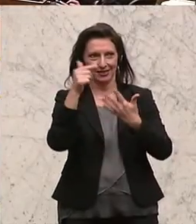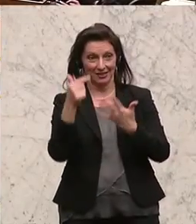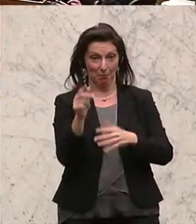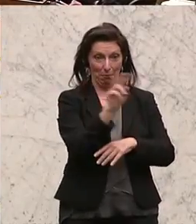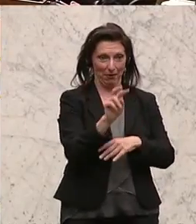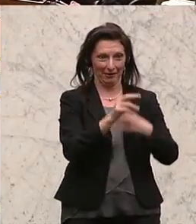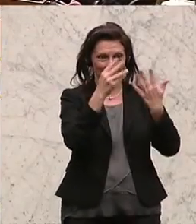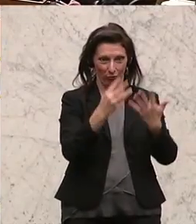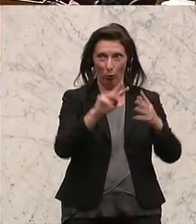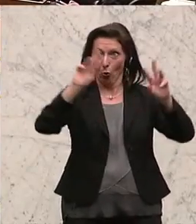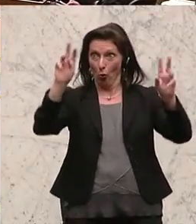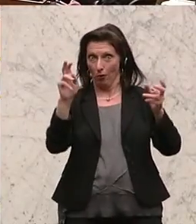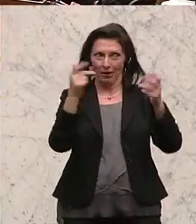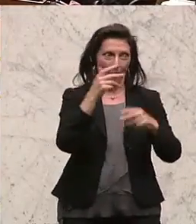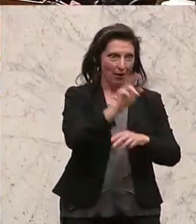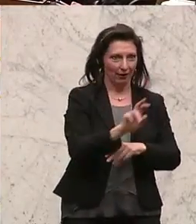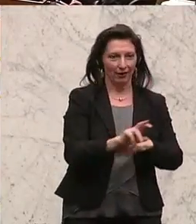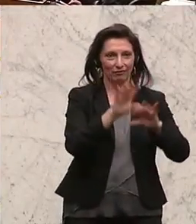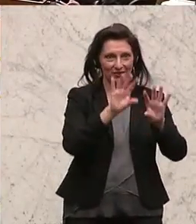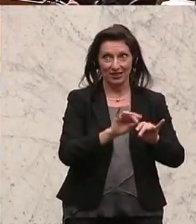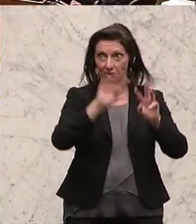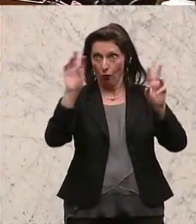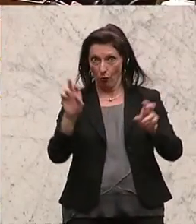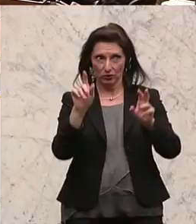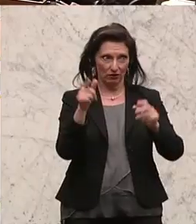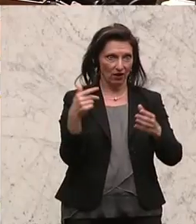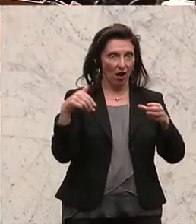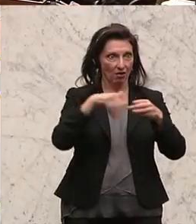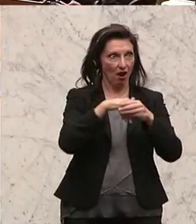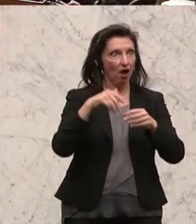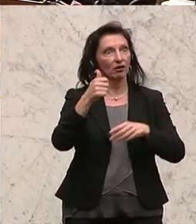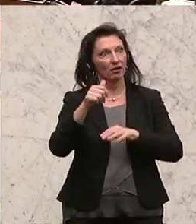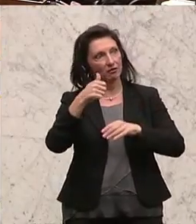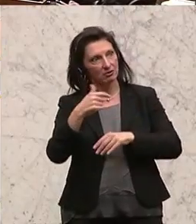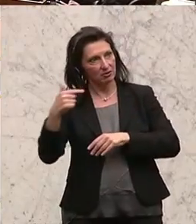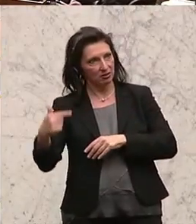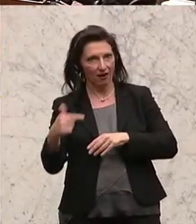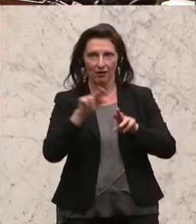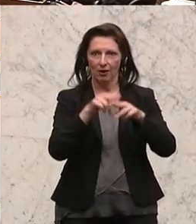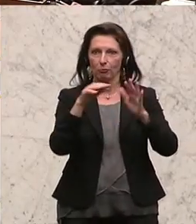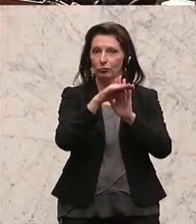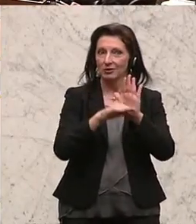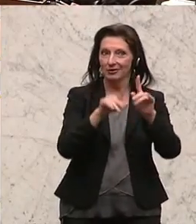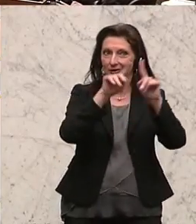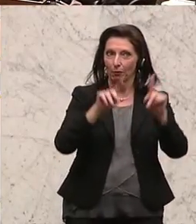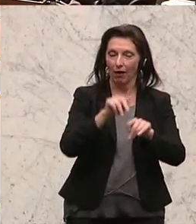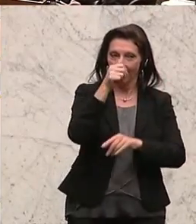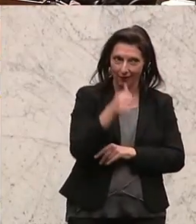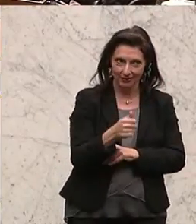9 Samtüberschrift, § 10 Samtüberschrift sowie die Anlagen 1 und 2 in der Fassung des Bundesgesetzes, Bundesgesetz Platz 1,